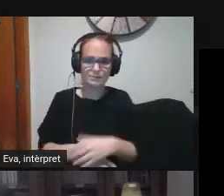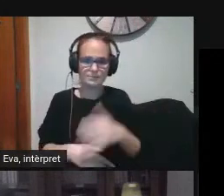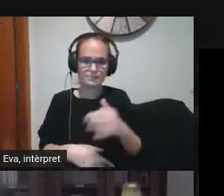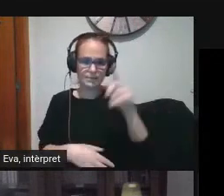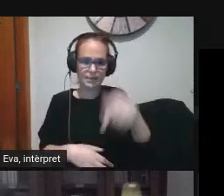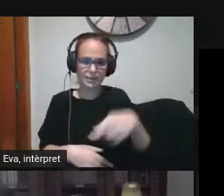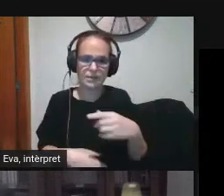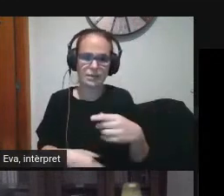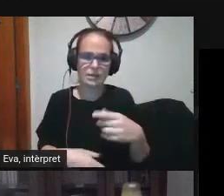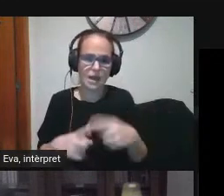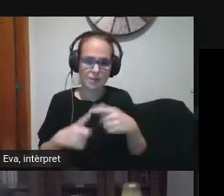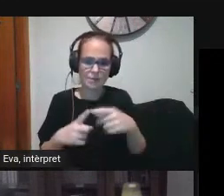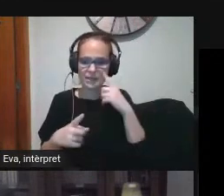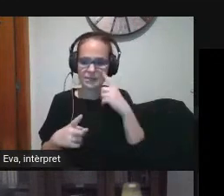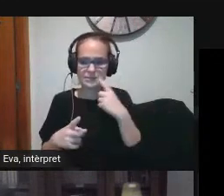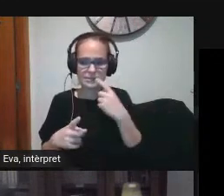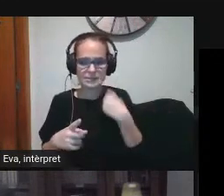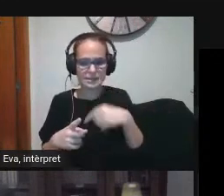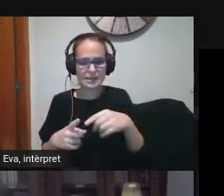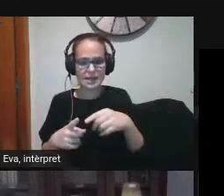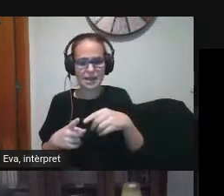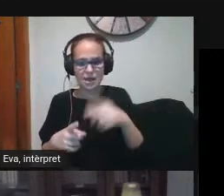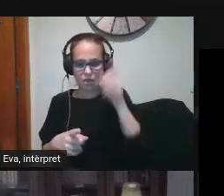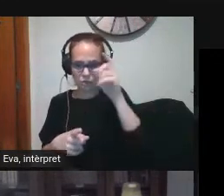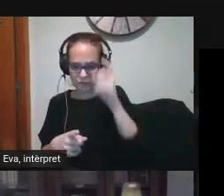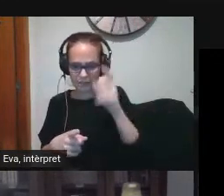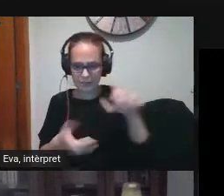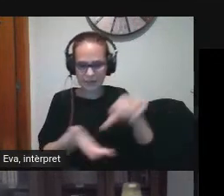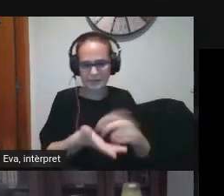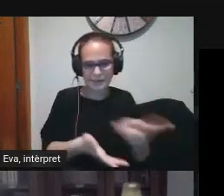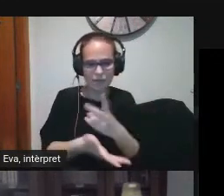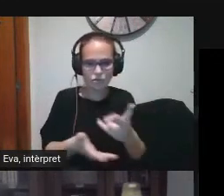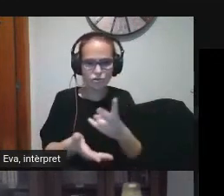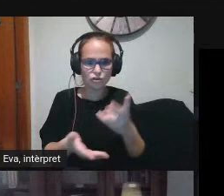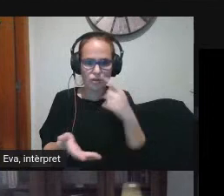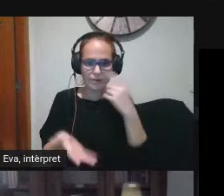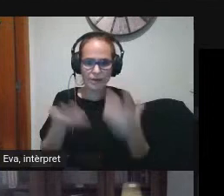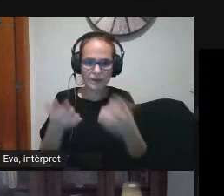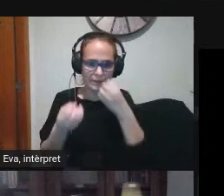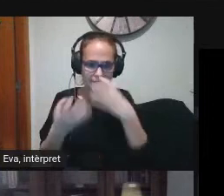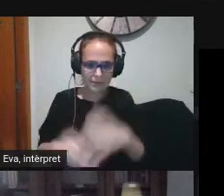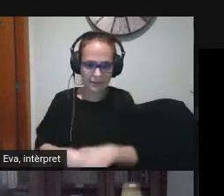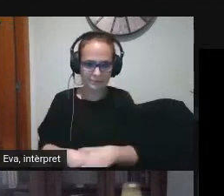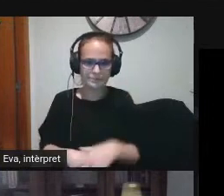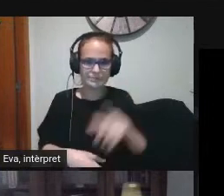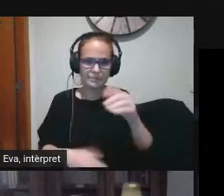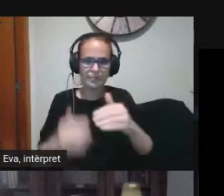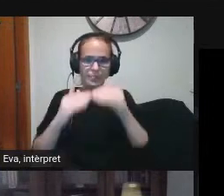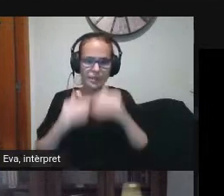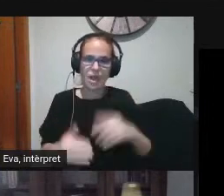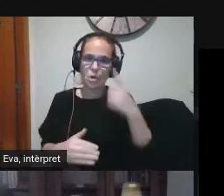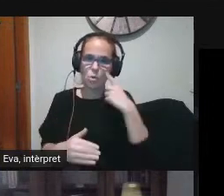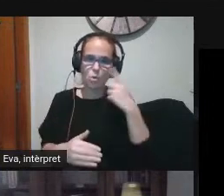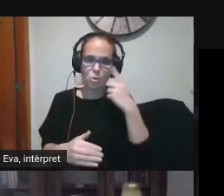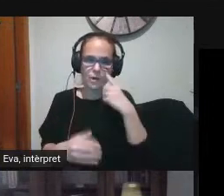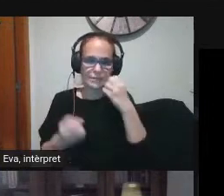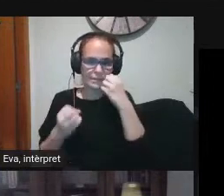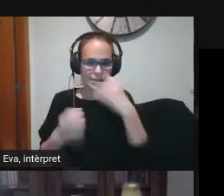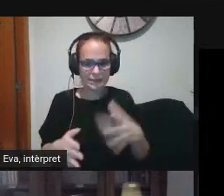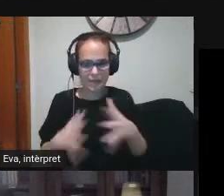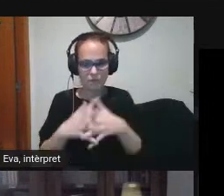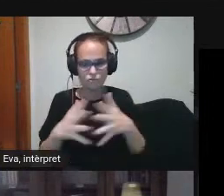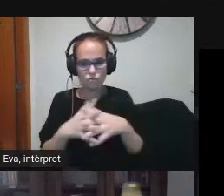centre amb la competència digital docent conèixer com s'estructura la competència digital docent